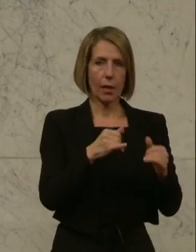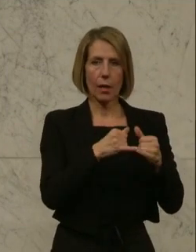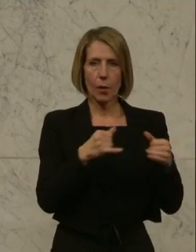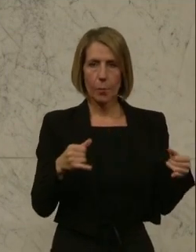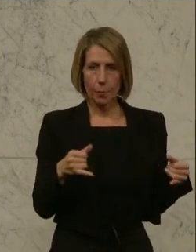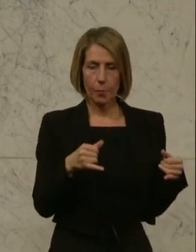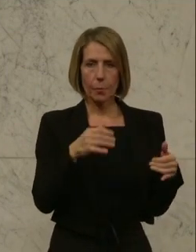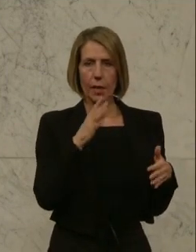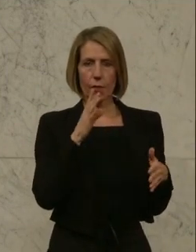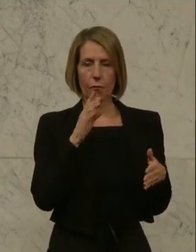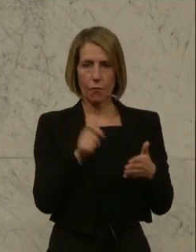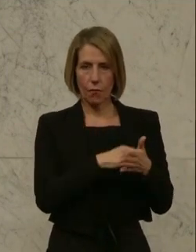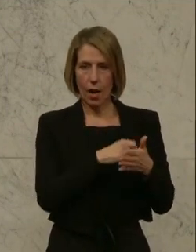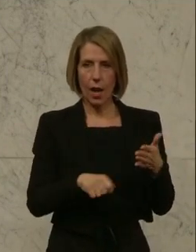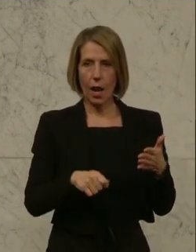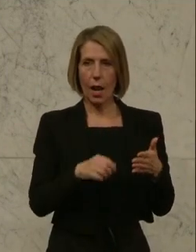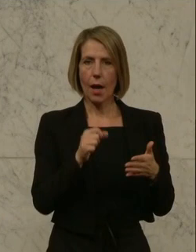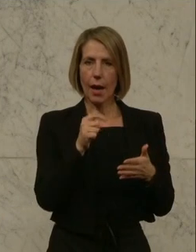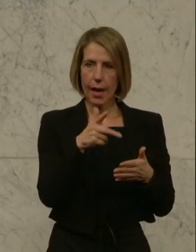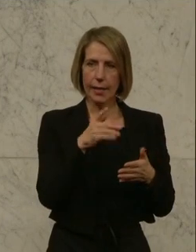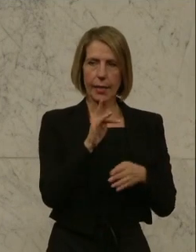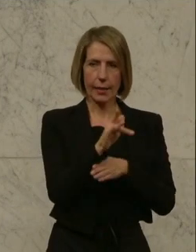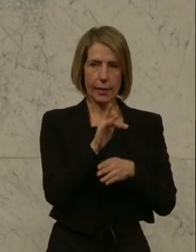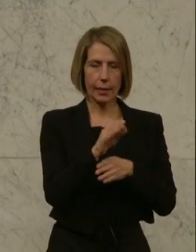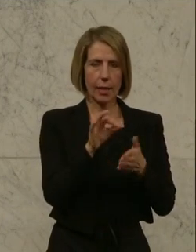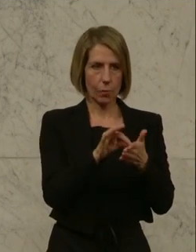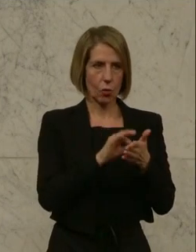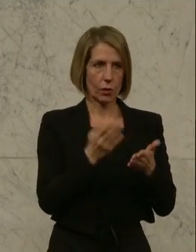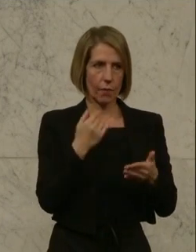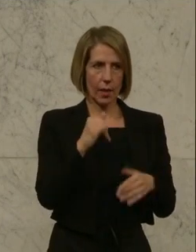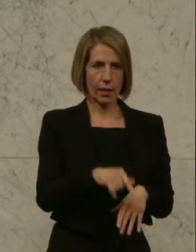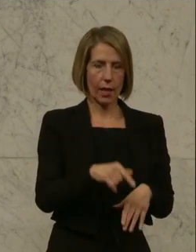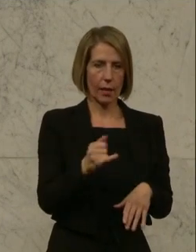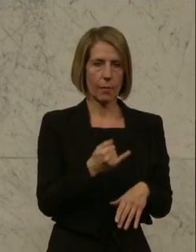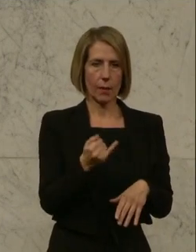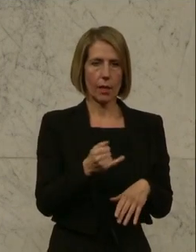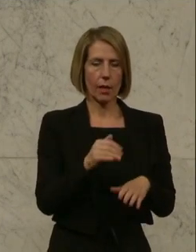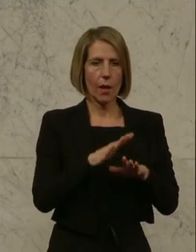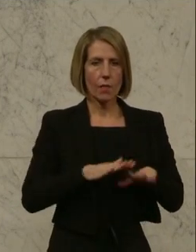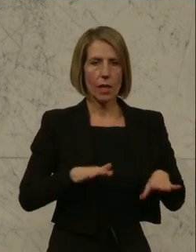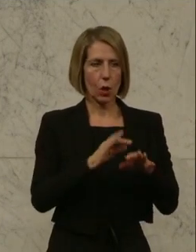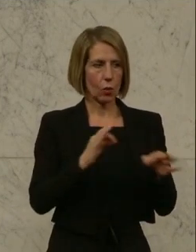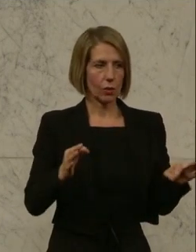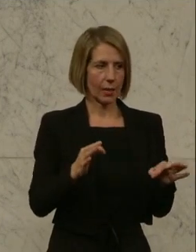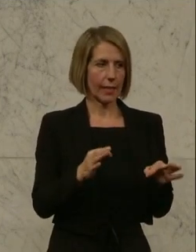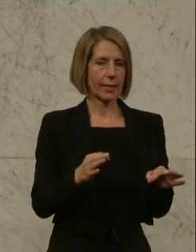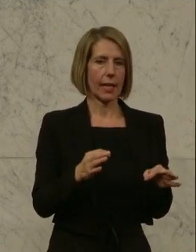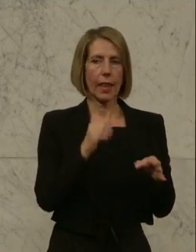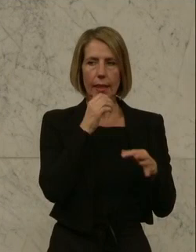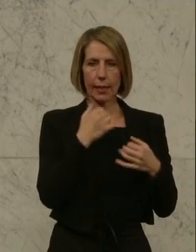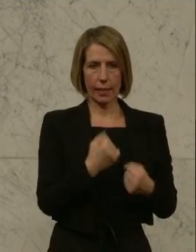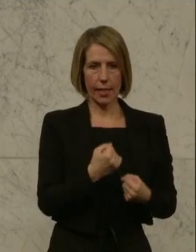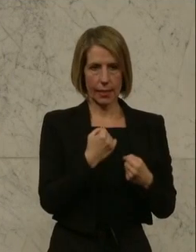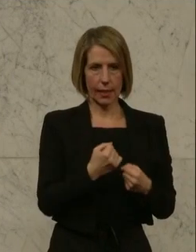abzuarbeiten. Unsere Kritik an der Briefwahl war immer, dass dort die Grundsätze des Wahlrechts nicht gesichert sind,